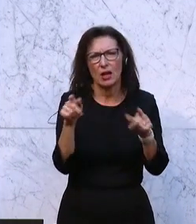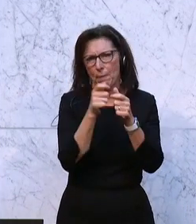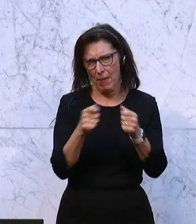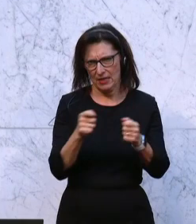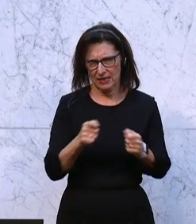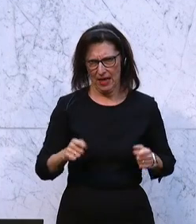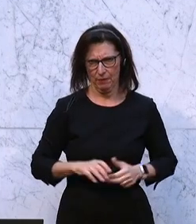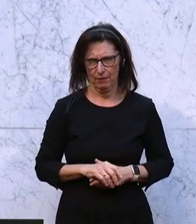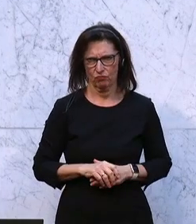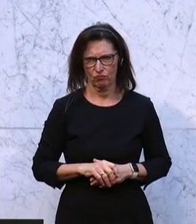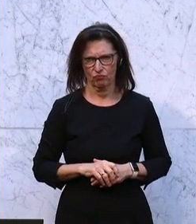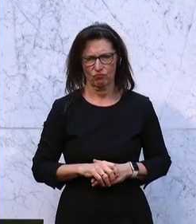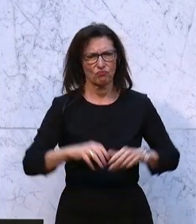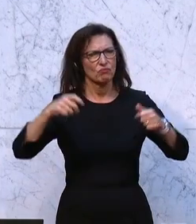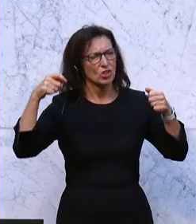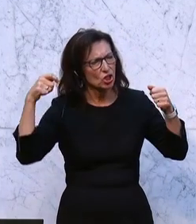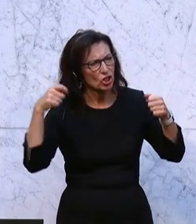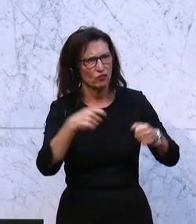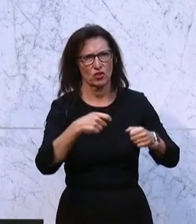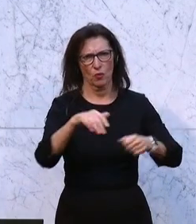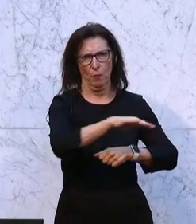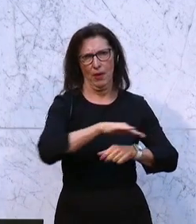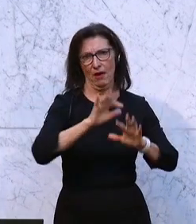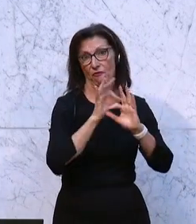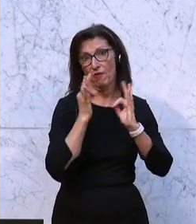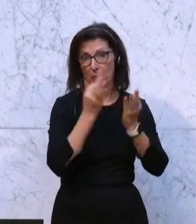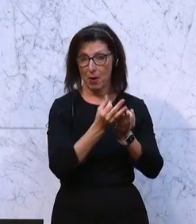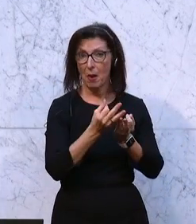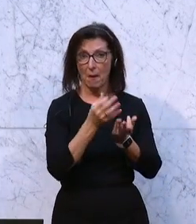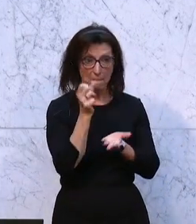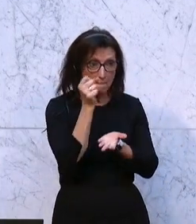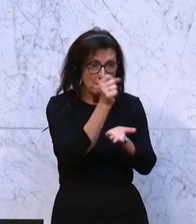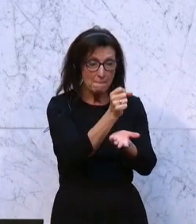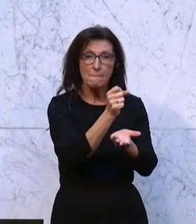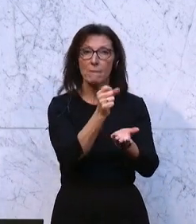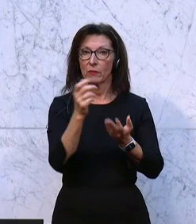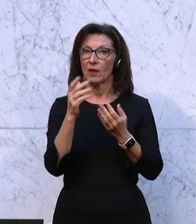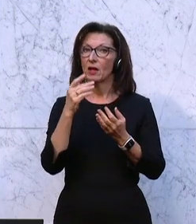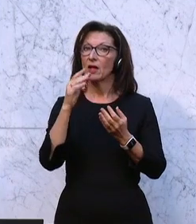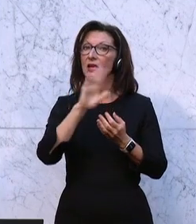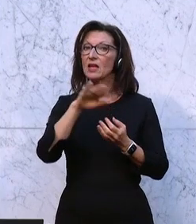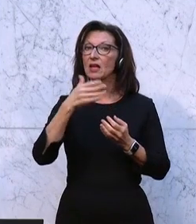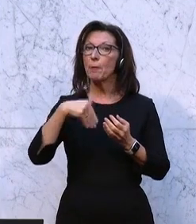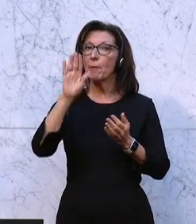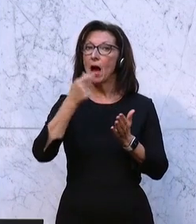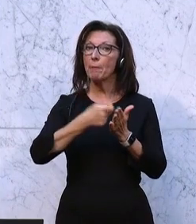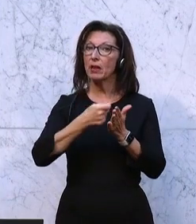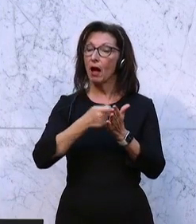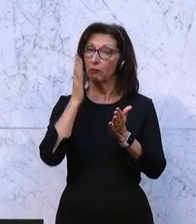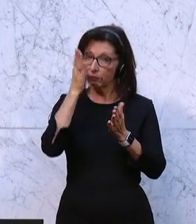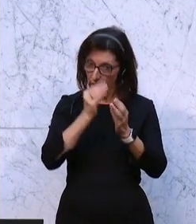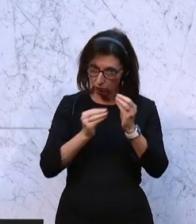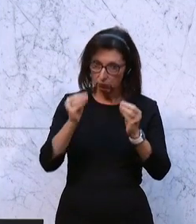mit Investitionen im Bereich der Familien, ich denke da an die Erhöhung des Kindermehrbetrages, ich denke an die